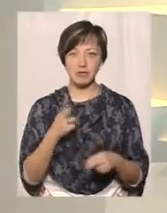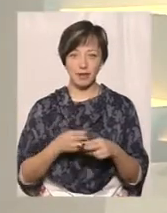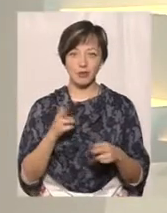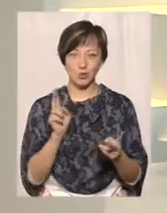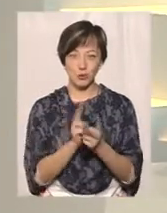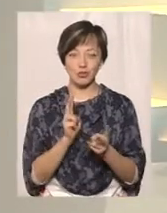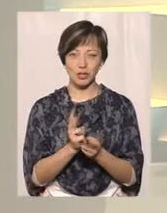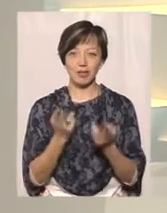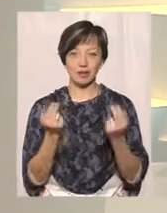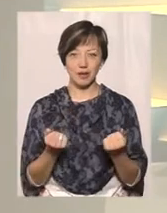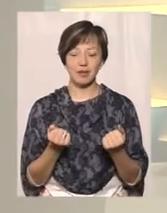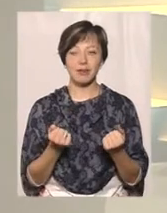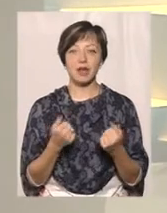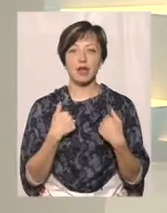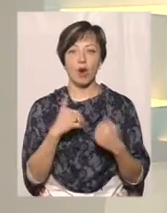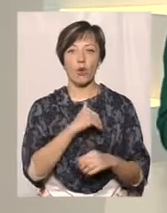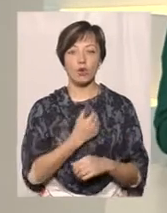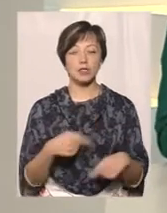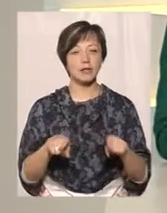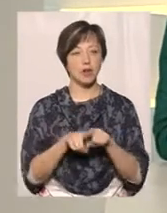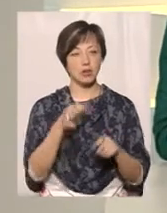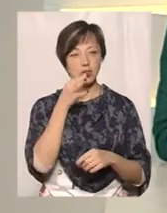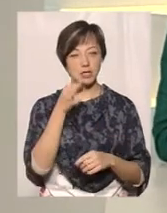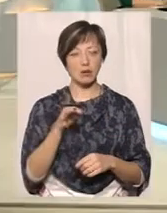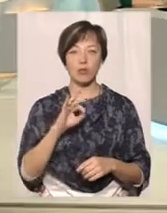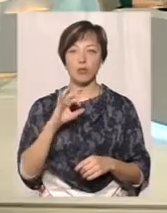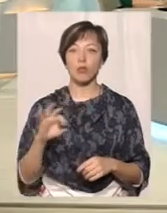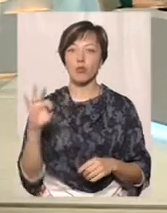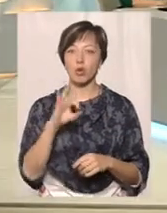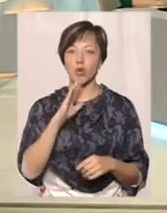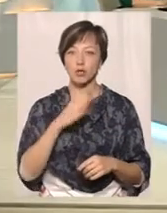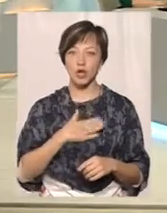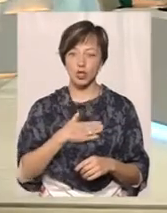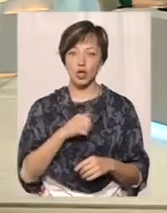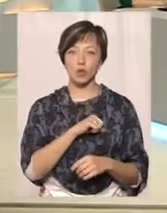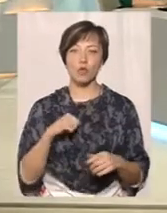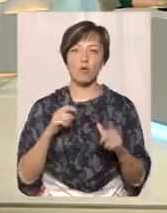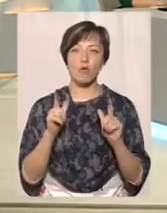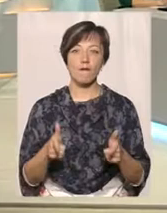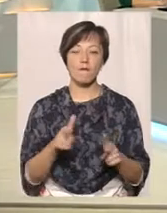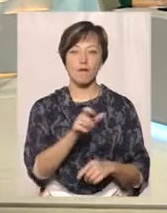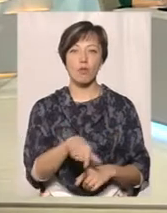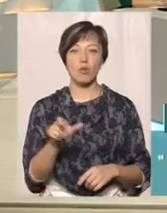зустрічаєтеся. Так, так. Я хочу також сказати про наших добровольців.